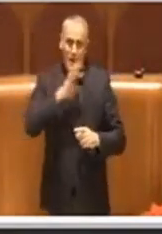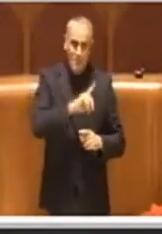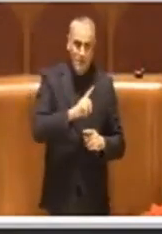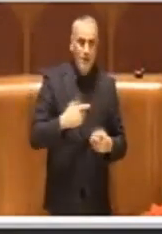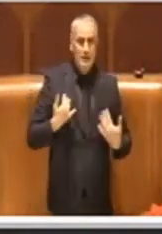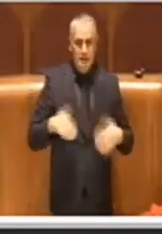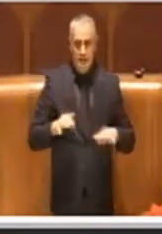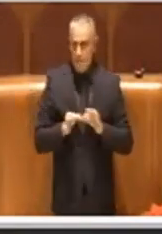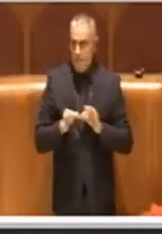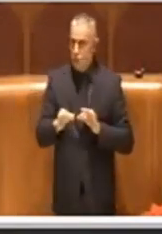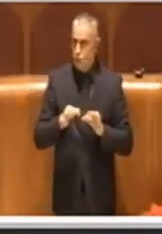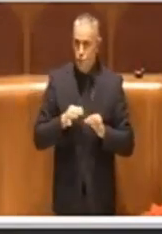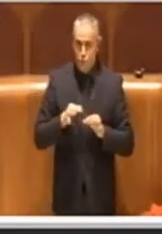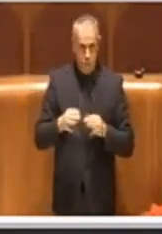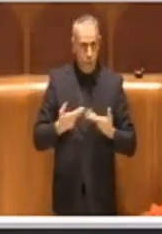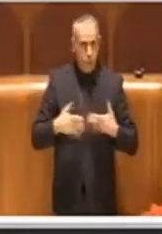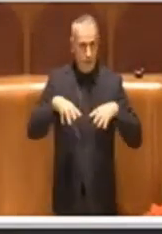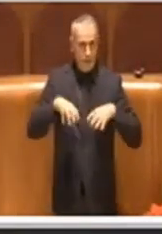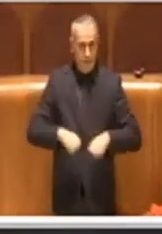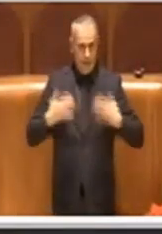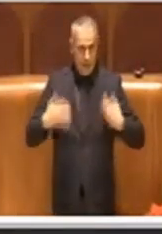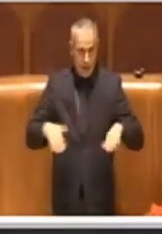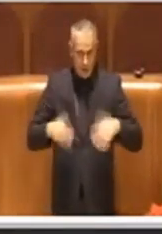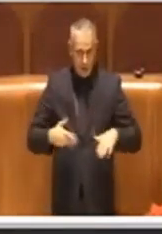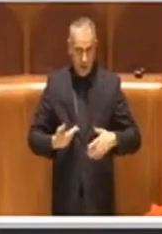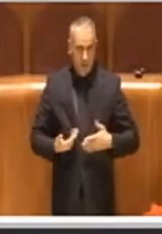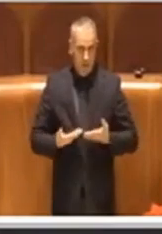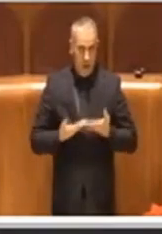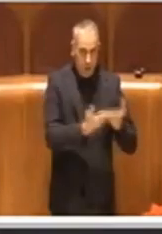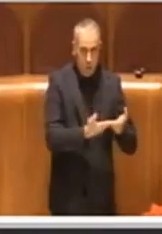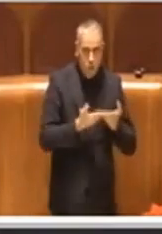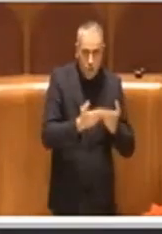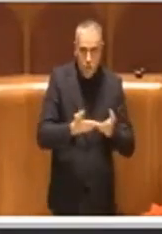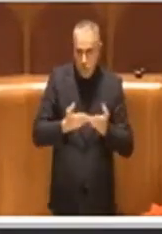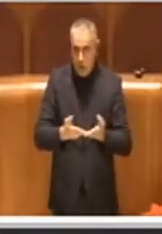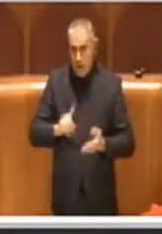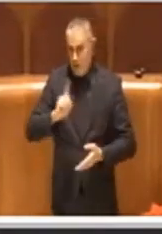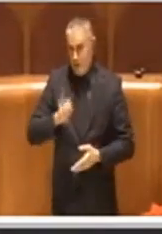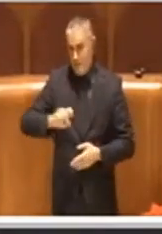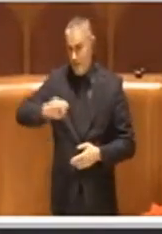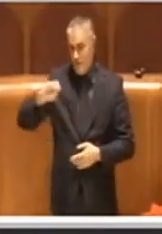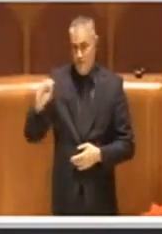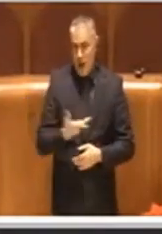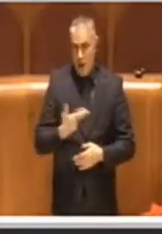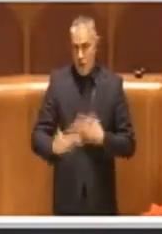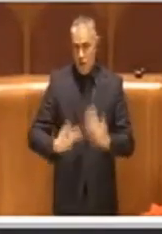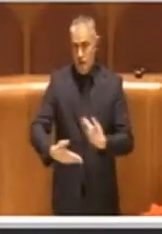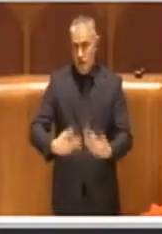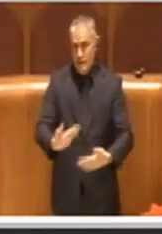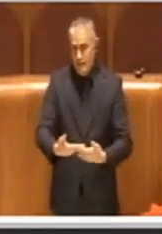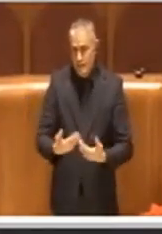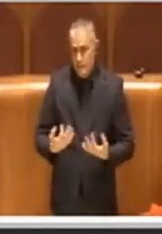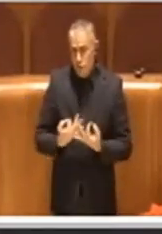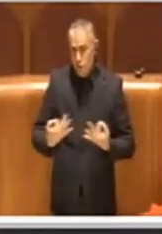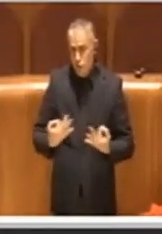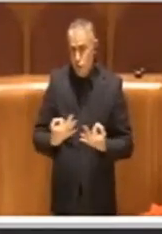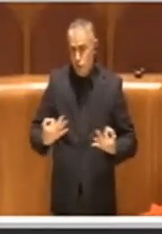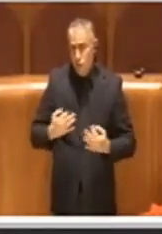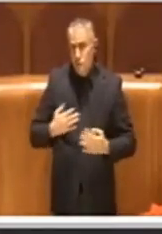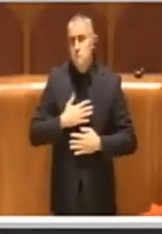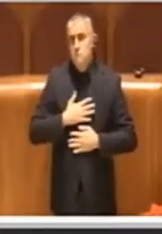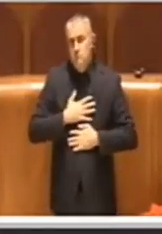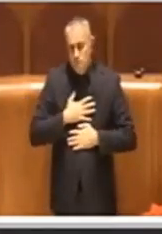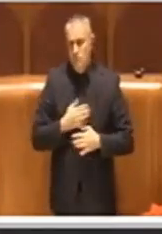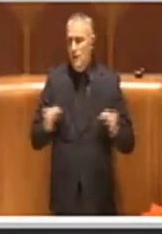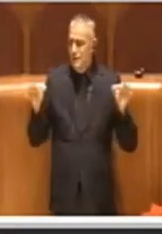molto impegnative da erogare in maniera snella, maniera agevole quindi assolutamente sono d